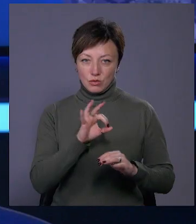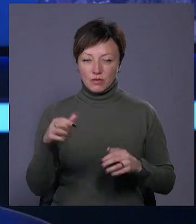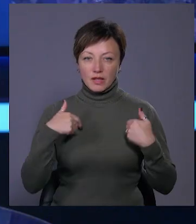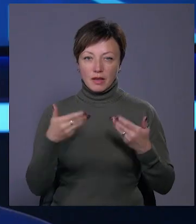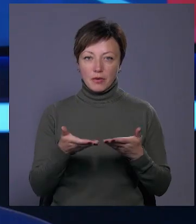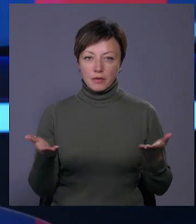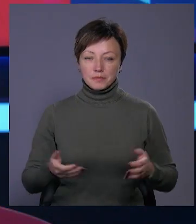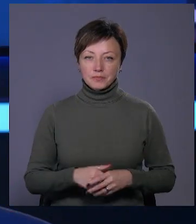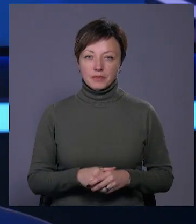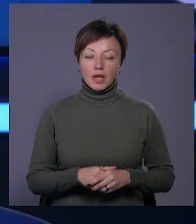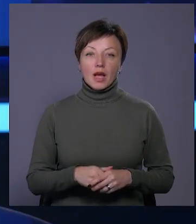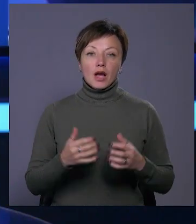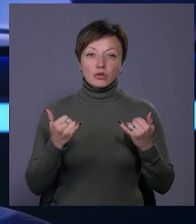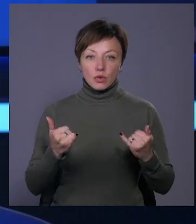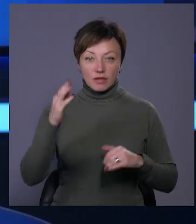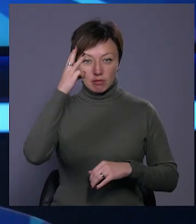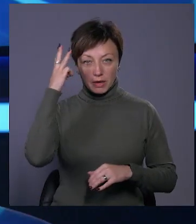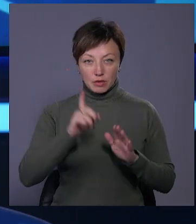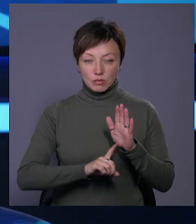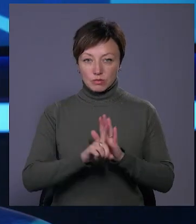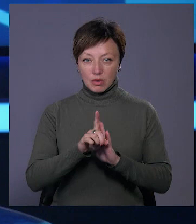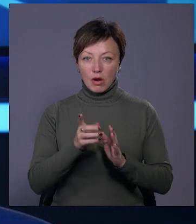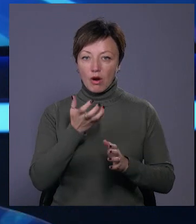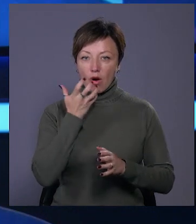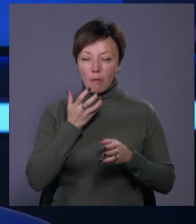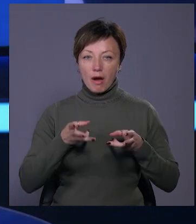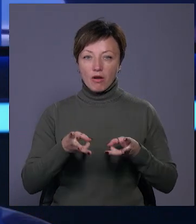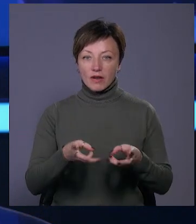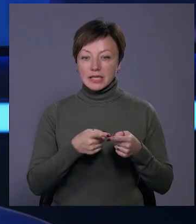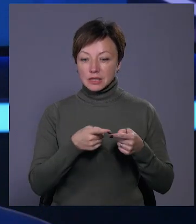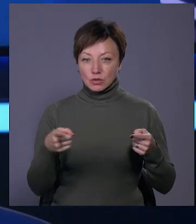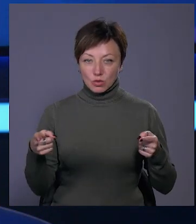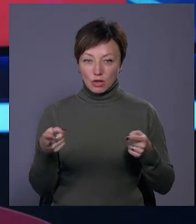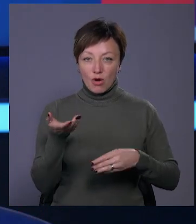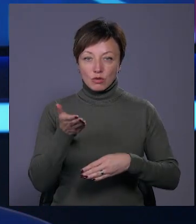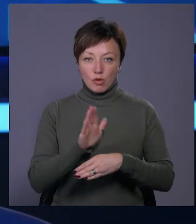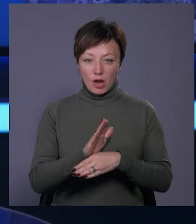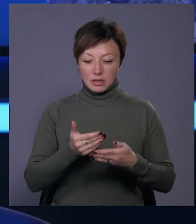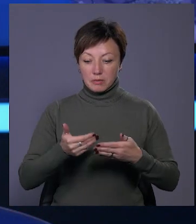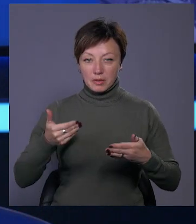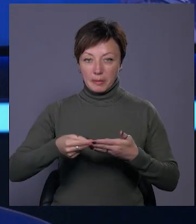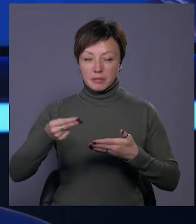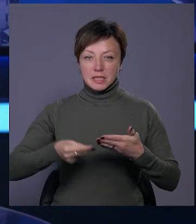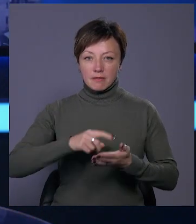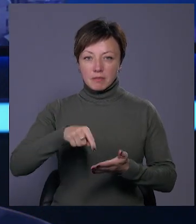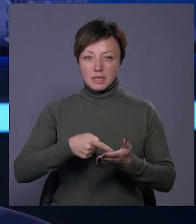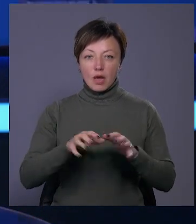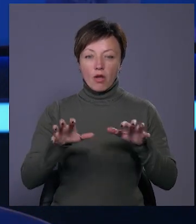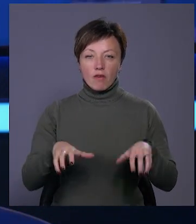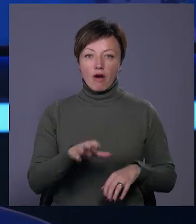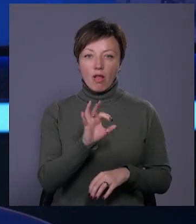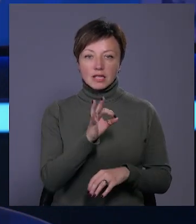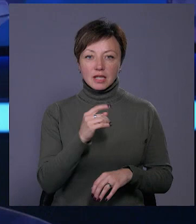Сьогодні у Хмельницькому розпочався опалювальний сезон. Розпорядження про це напередодні підписав міський голова